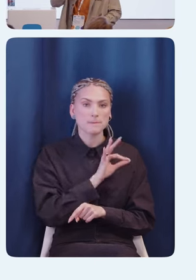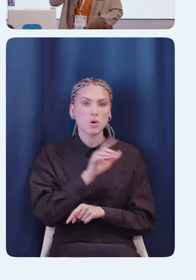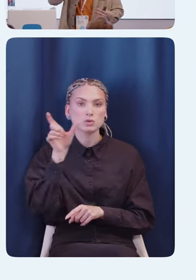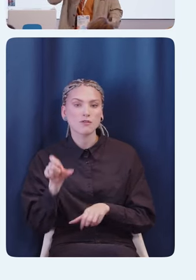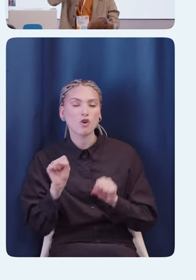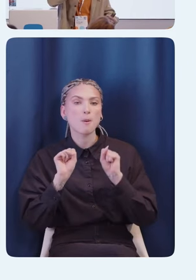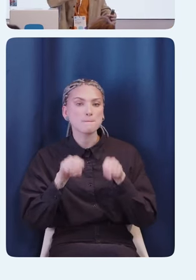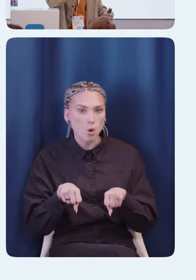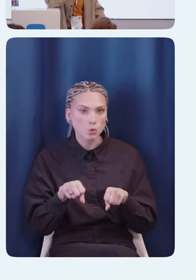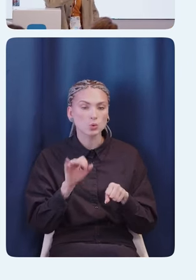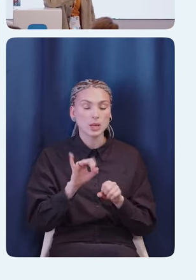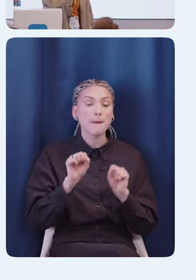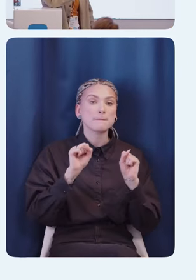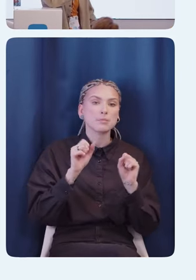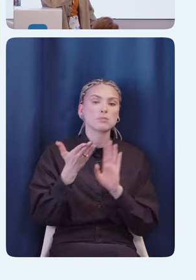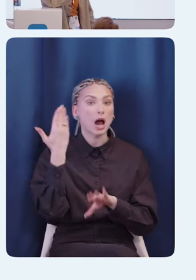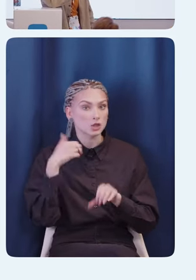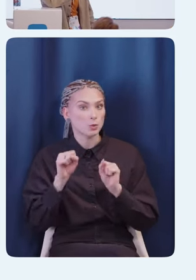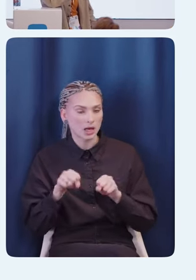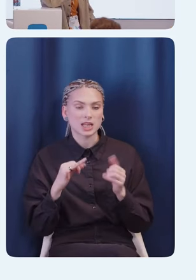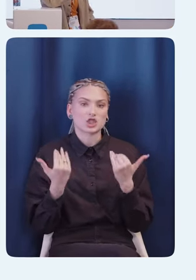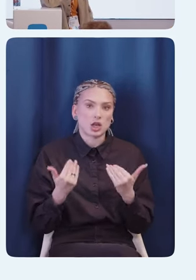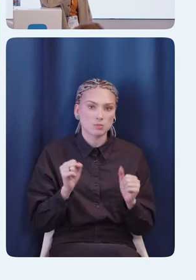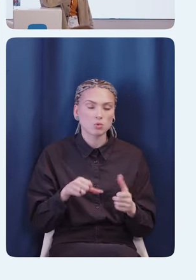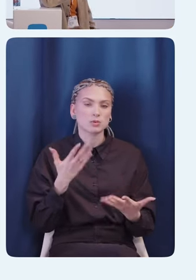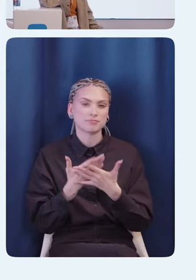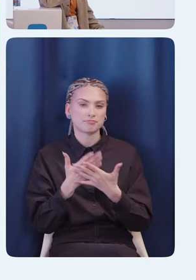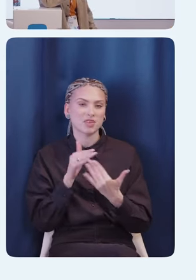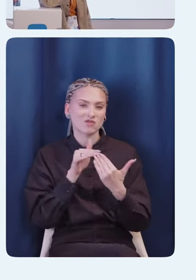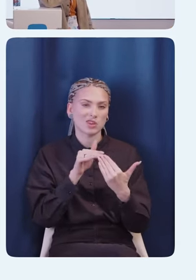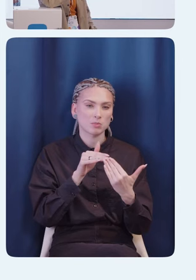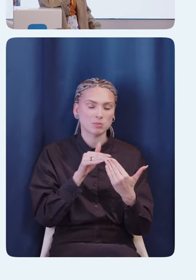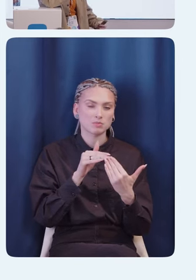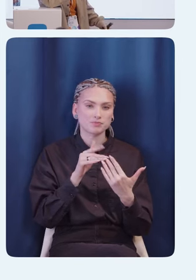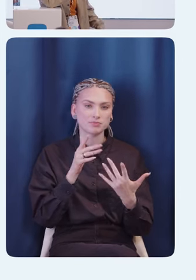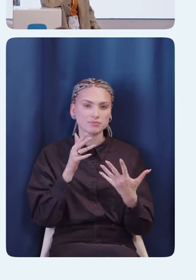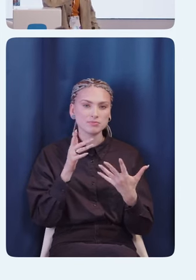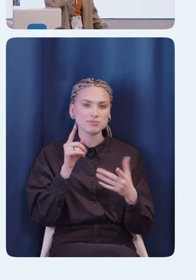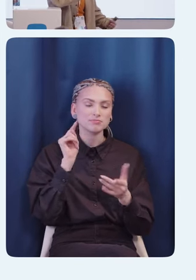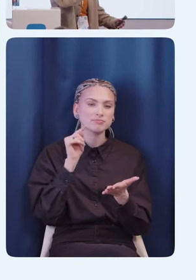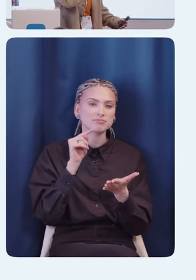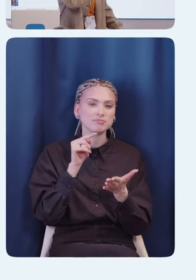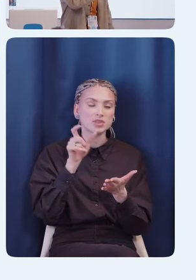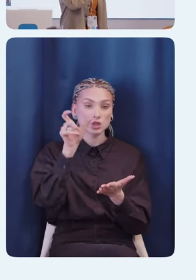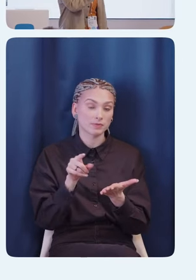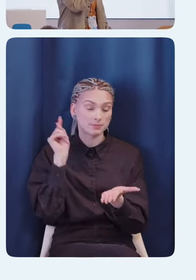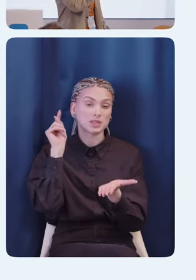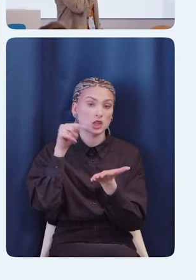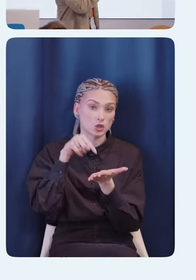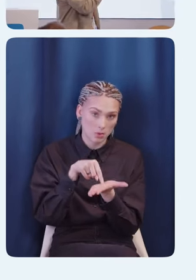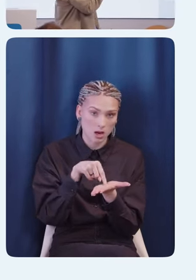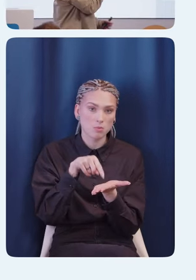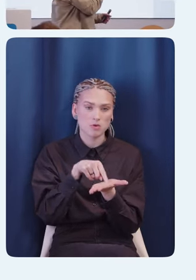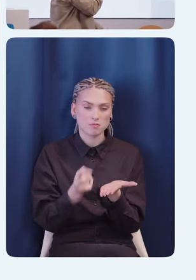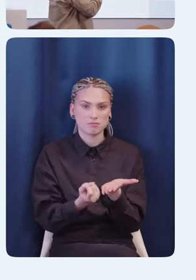могли и могут взаимодействовать с этими фотографиями посредством контекстного меню. То есть, ну, по лонгтапу пользователь зажимает, у него